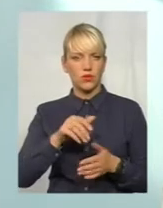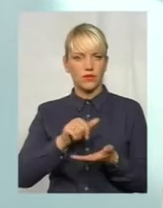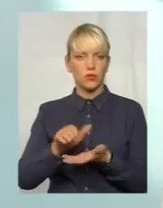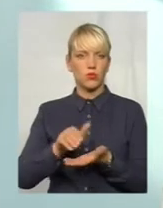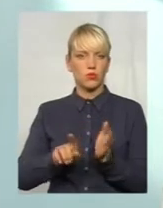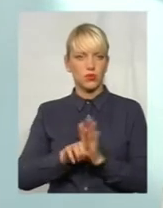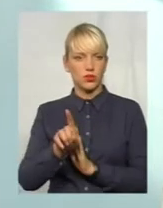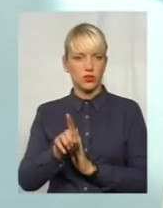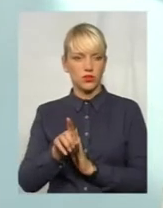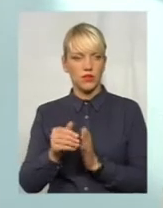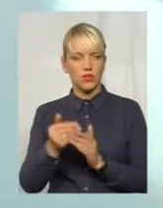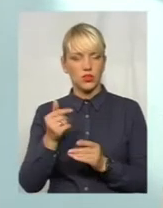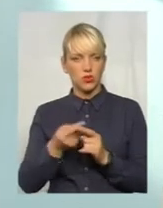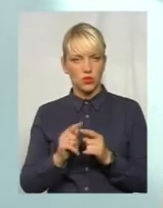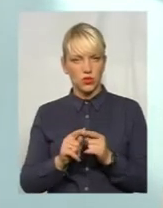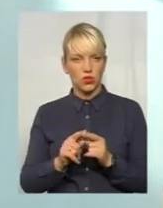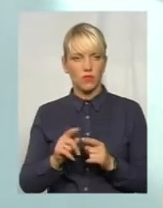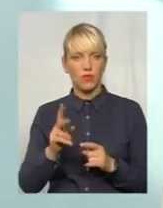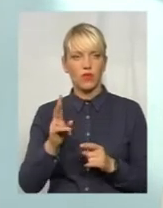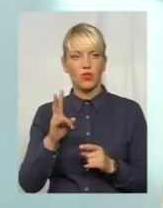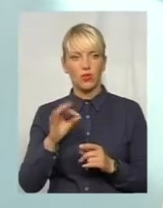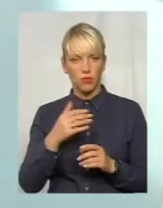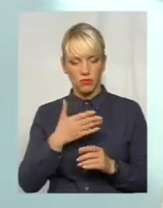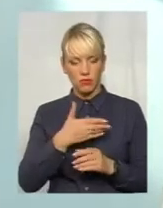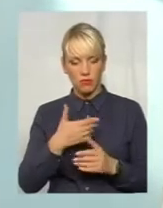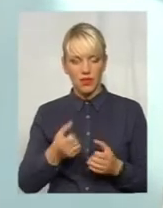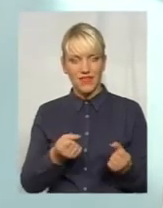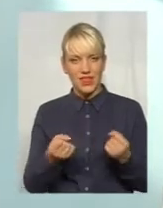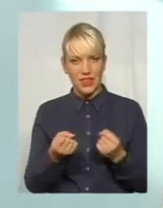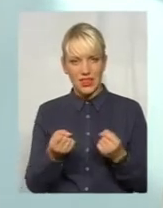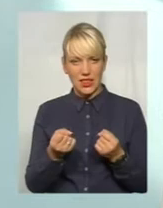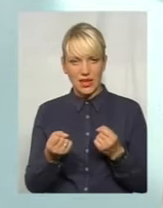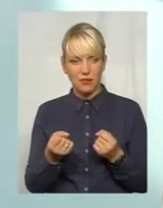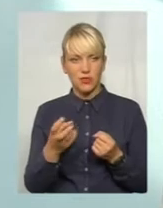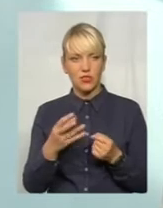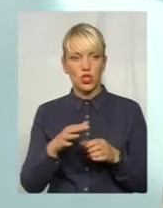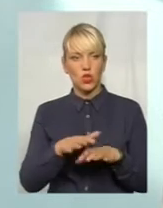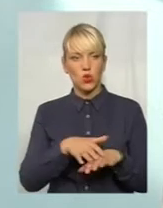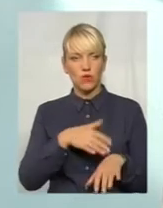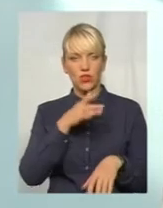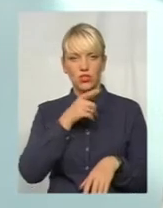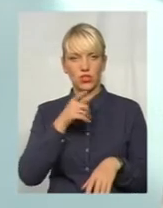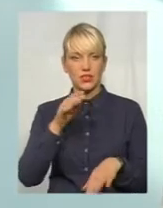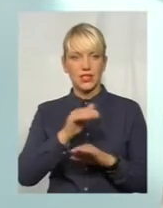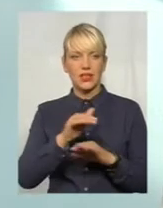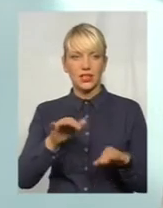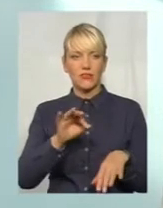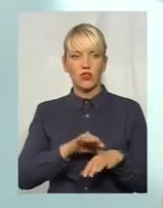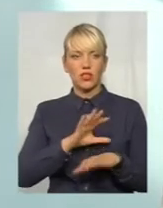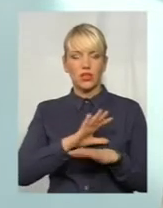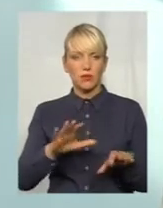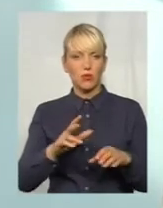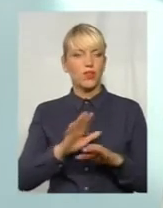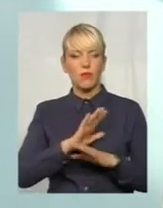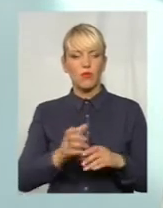цієї вакцинації. Але ми втрималися. І достатньо продовжений час у діти не хворіли. Не було таких спалахів кору.